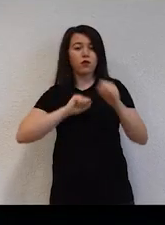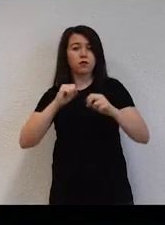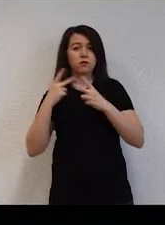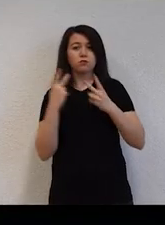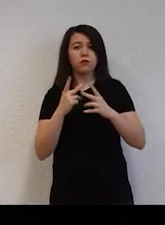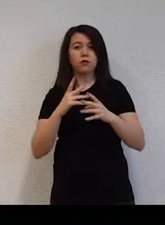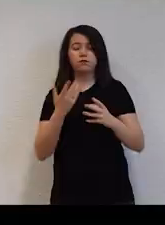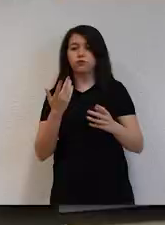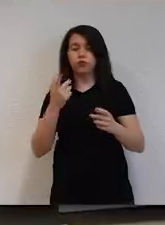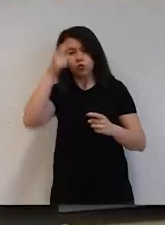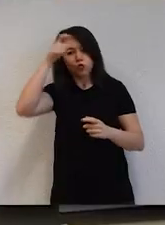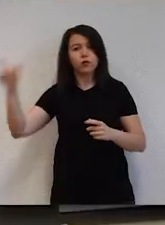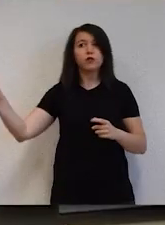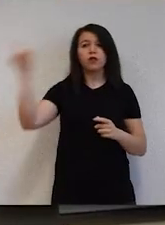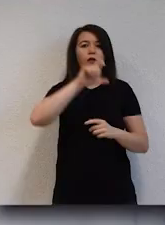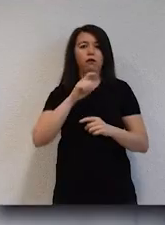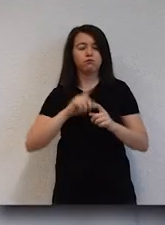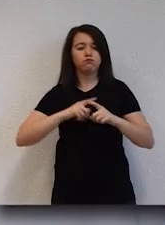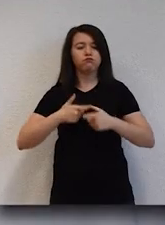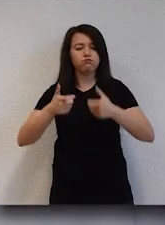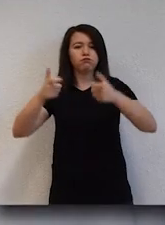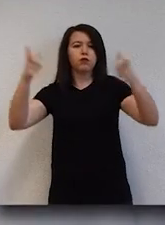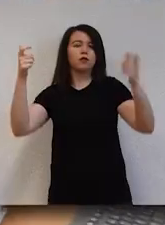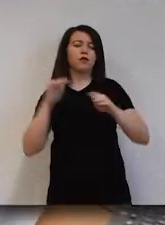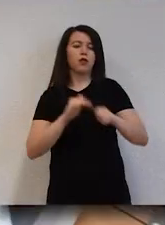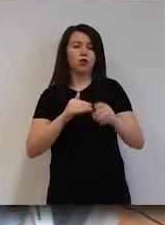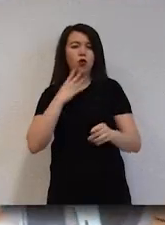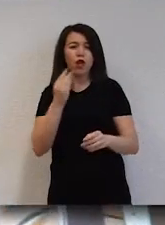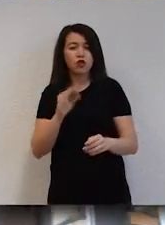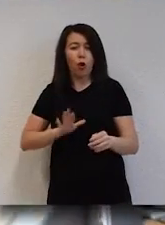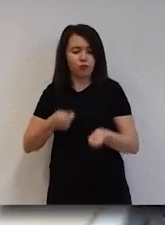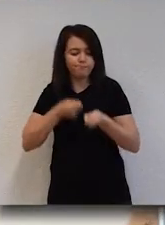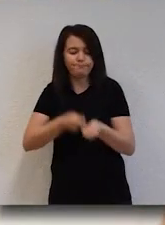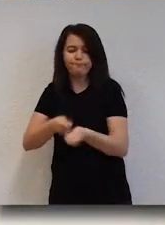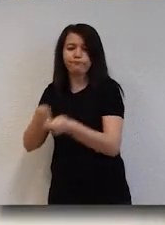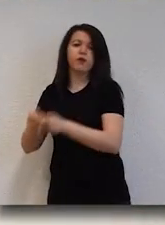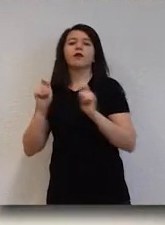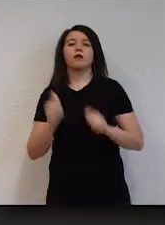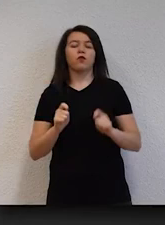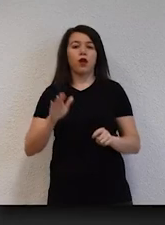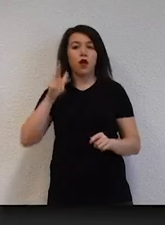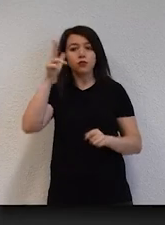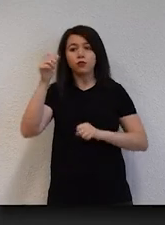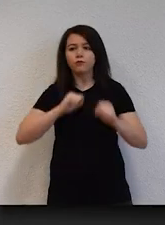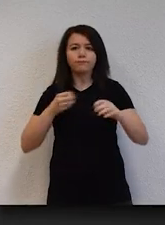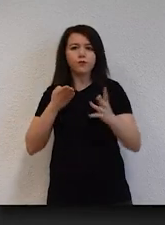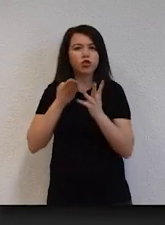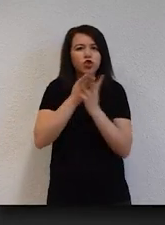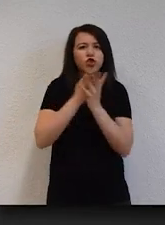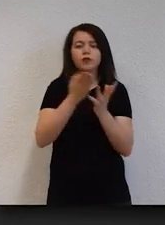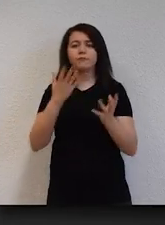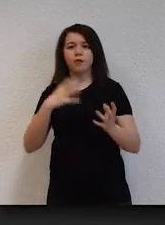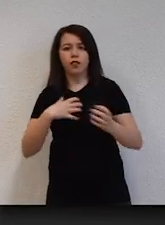Hacettepe Üniversitesi ülkemizin ilerlemesine katkı sağlayan beyinler yetiştirir. Hacettepe'de